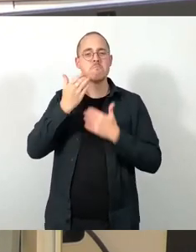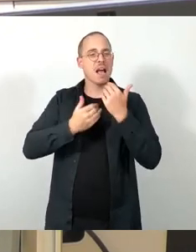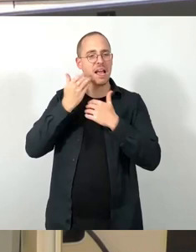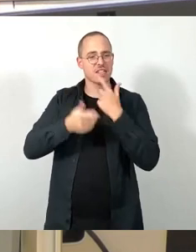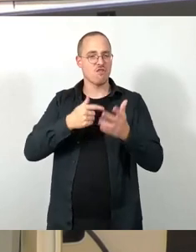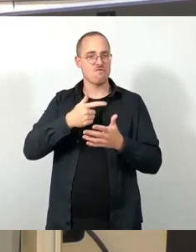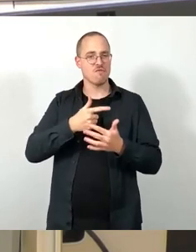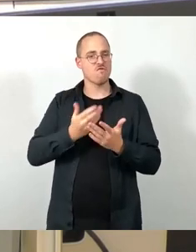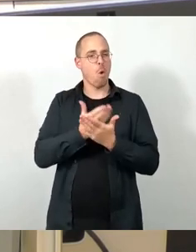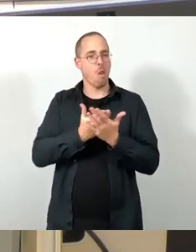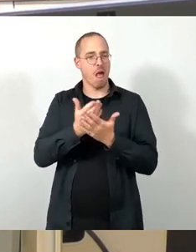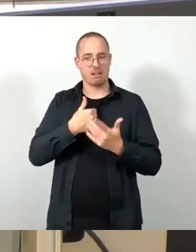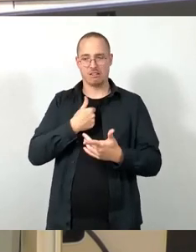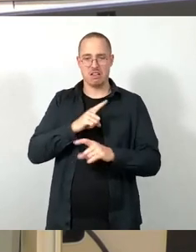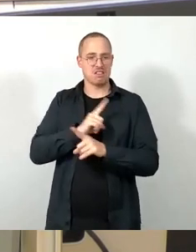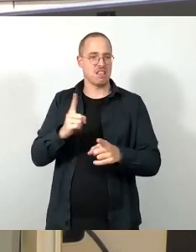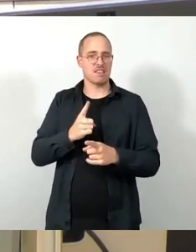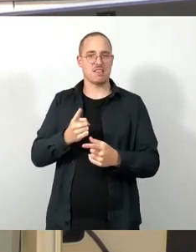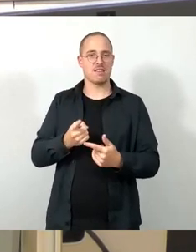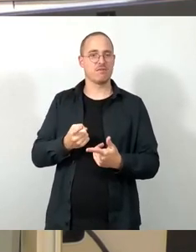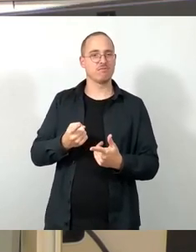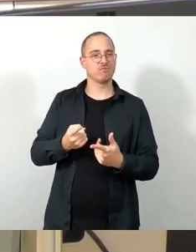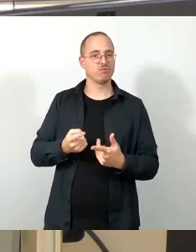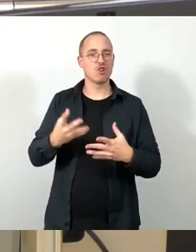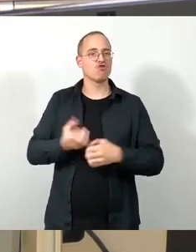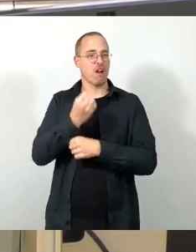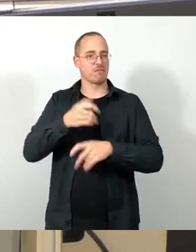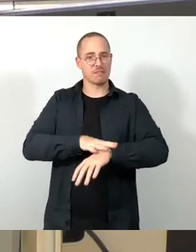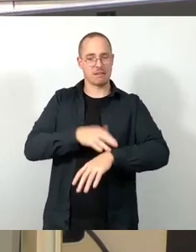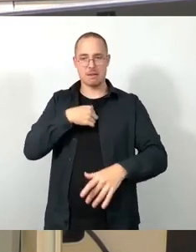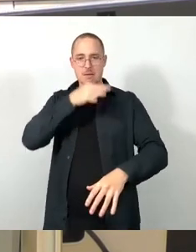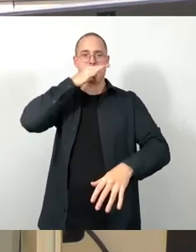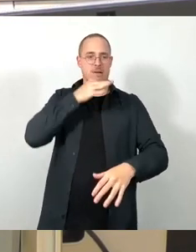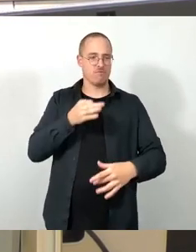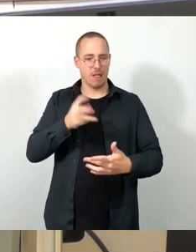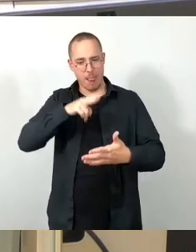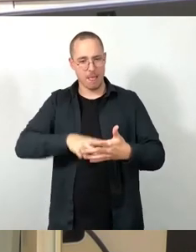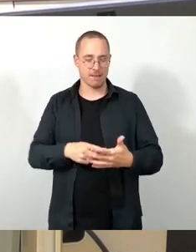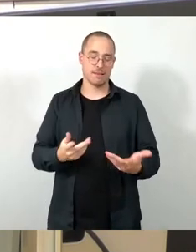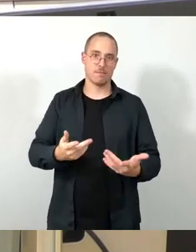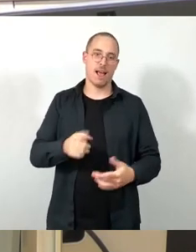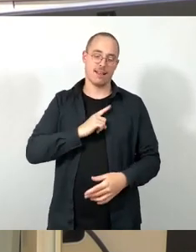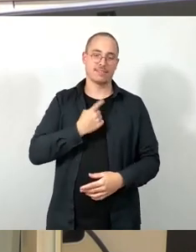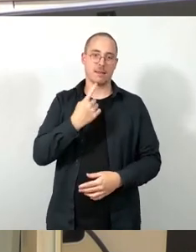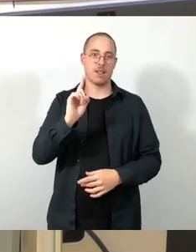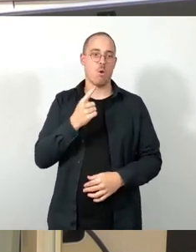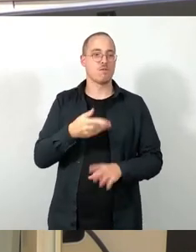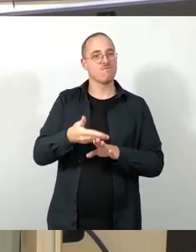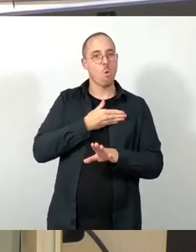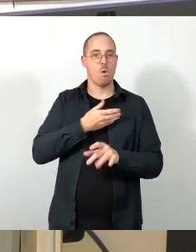Job ehrenamtlich. Allerdings hätten Sie auch vorher Zeit gehabt, wenn es Sie wirklich interessiert hätte, sich dieses Kultur- und